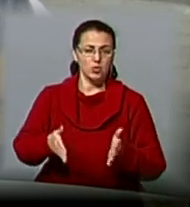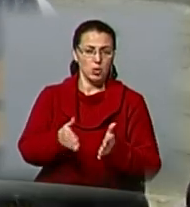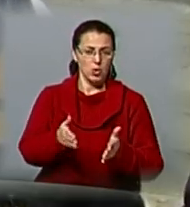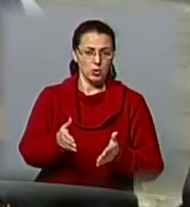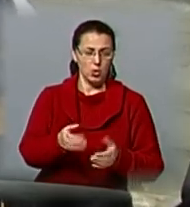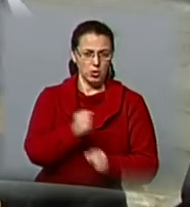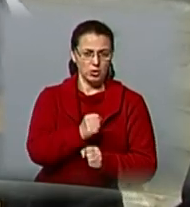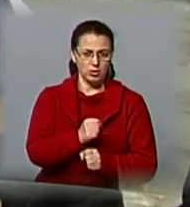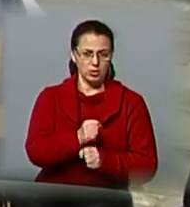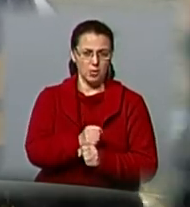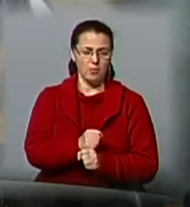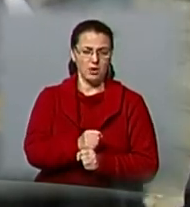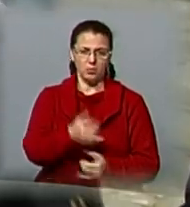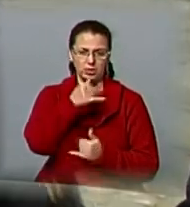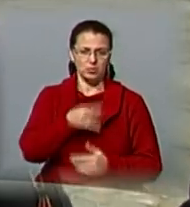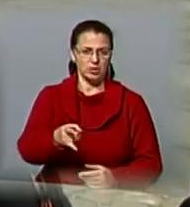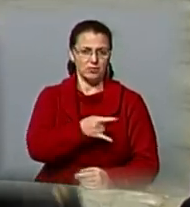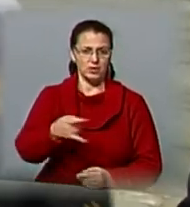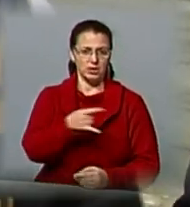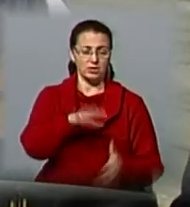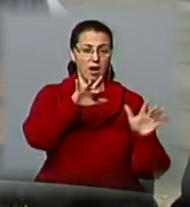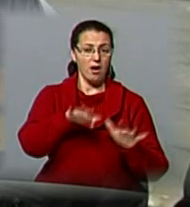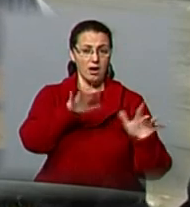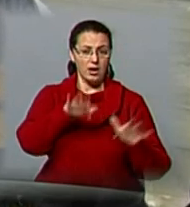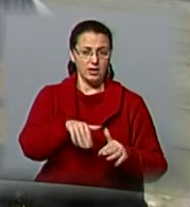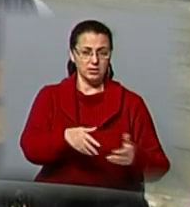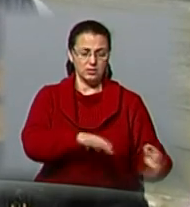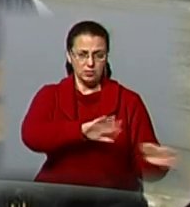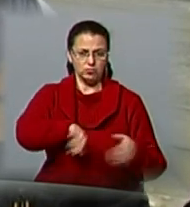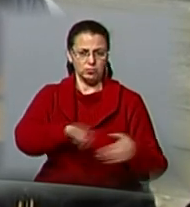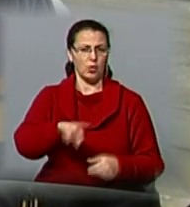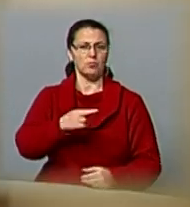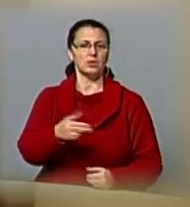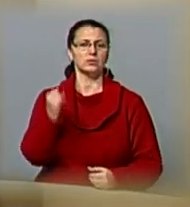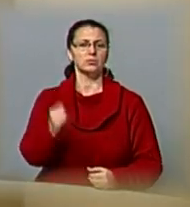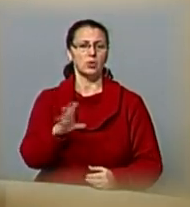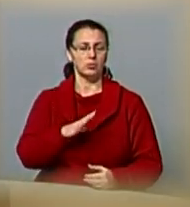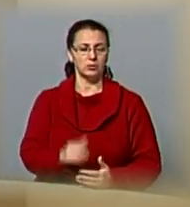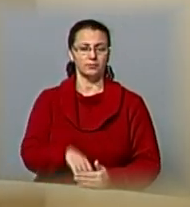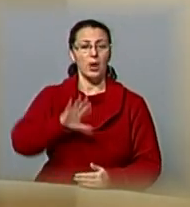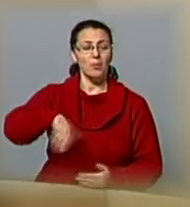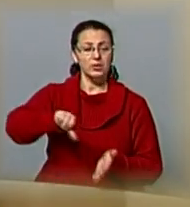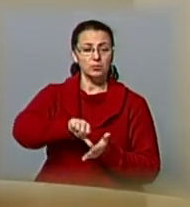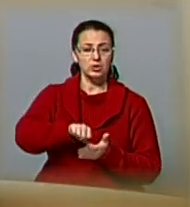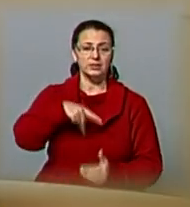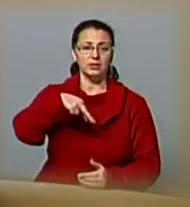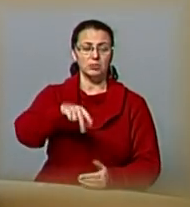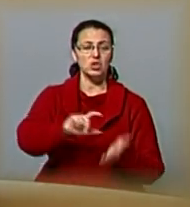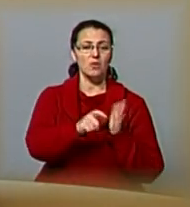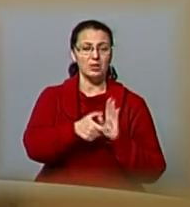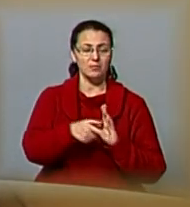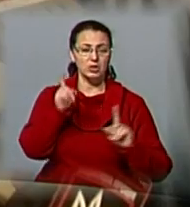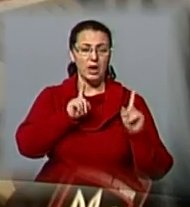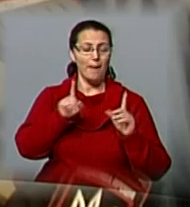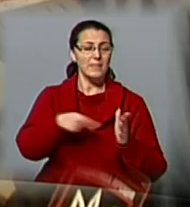їсти і сніг вивозив, бо в п'ятницю було погано. Потім учасники пішли в приміщення